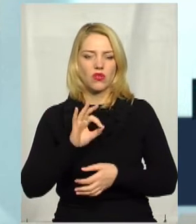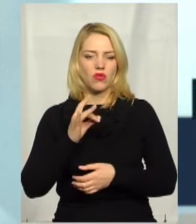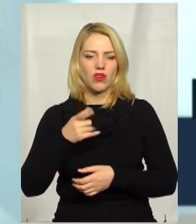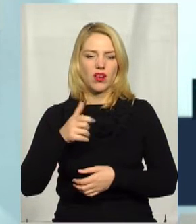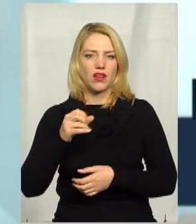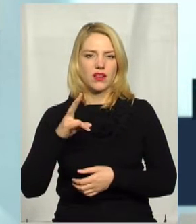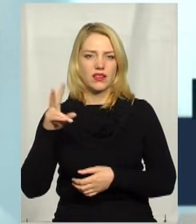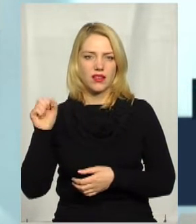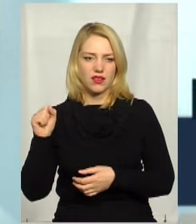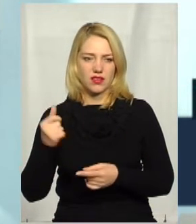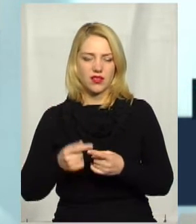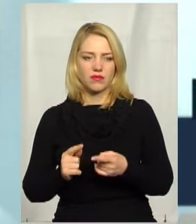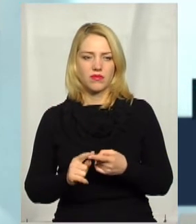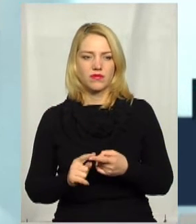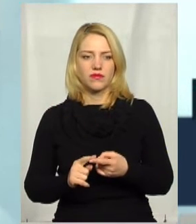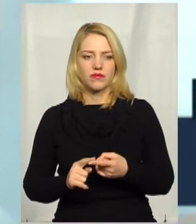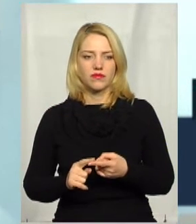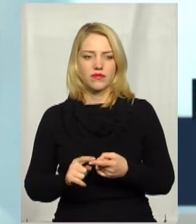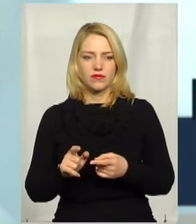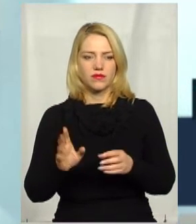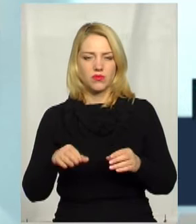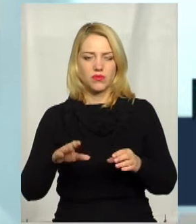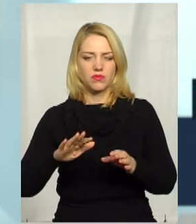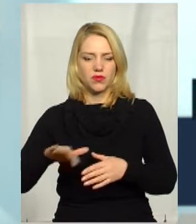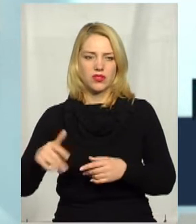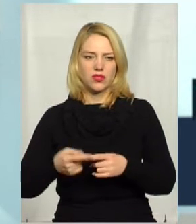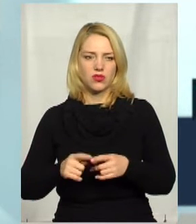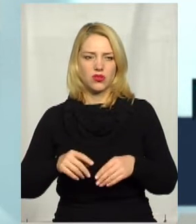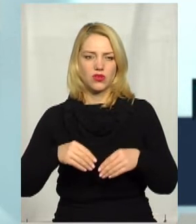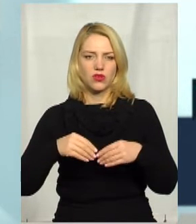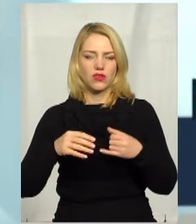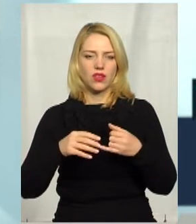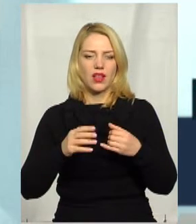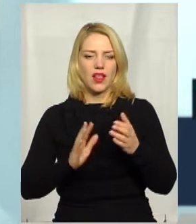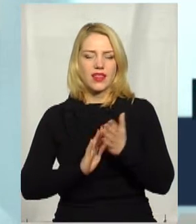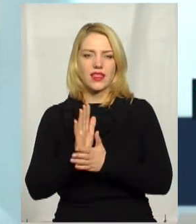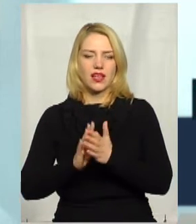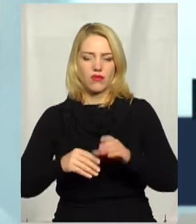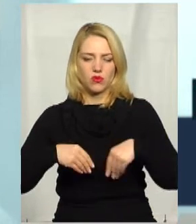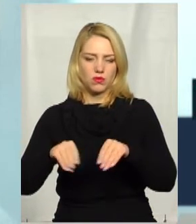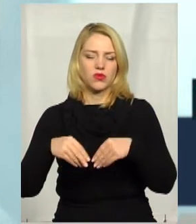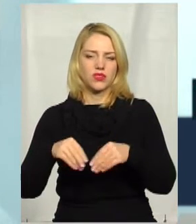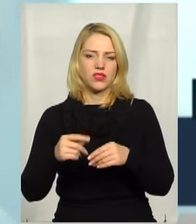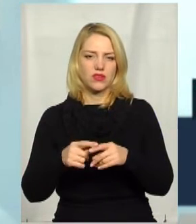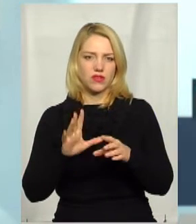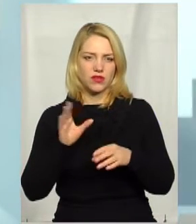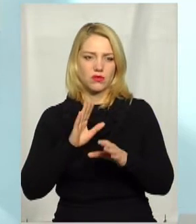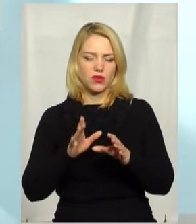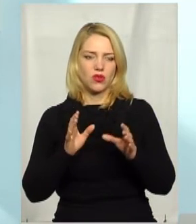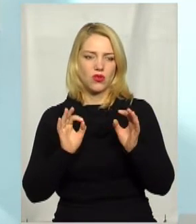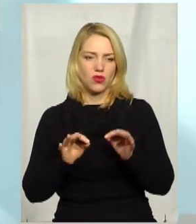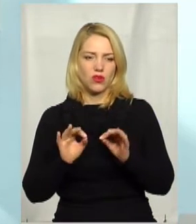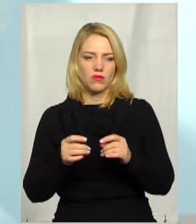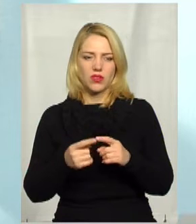речовини. Ну, посіять травичку після того, і все буде нормально. Тобто це не критично?